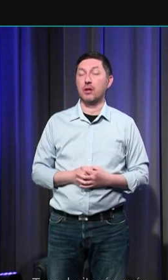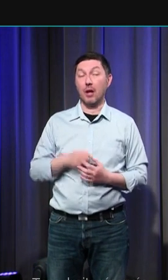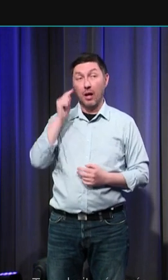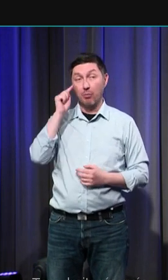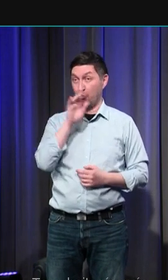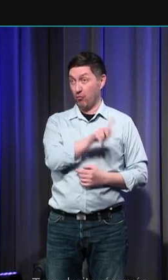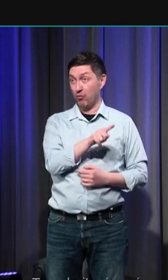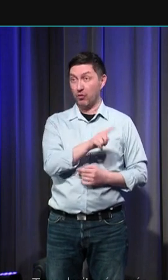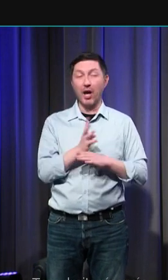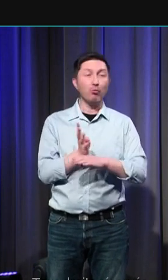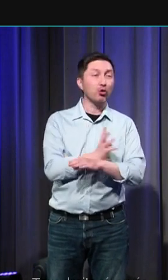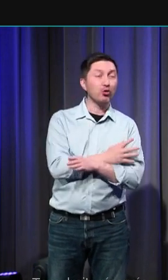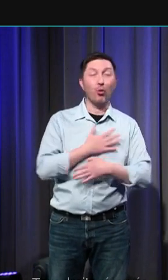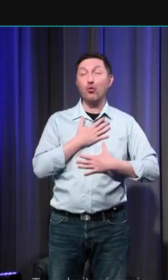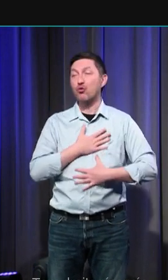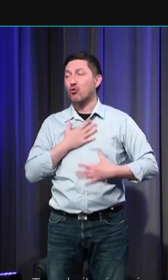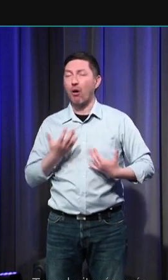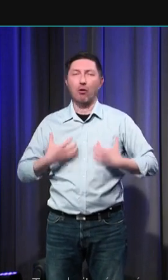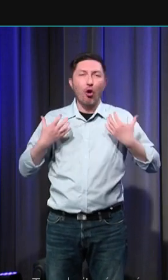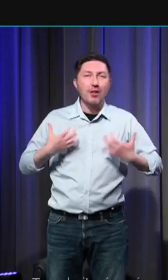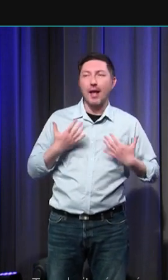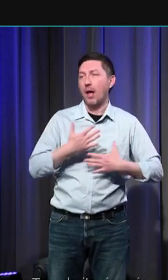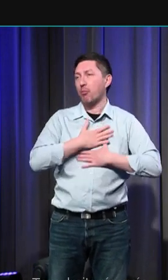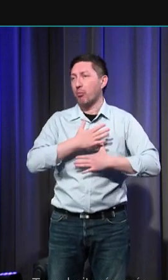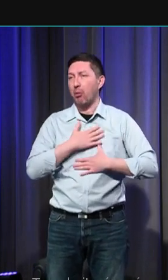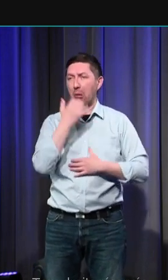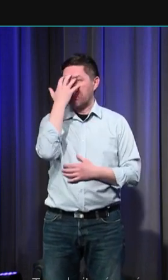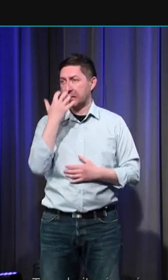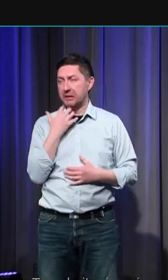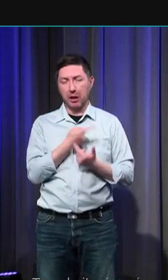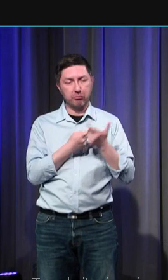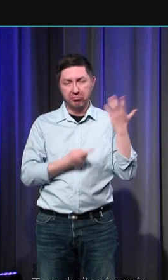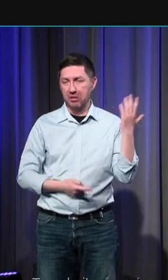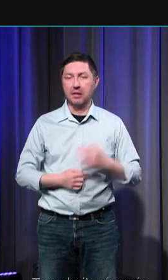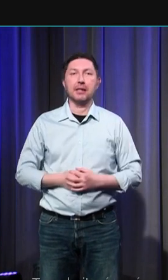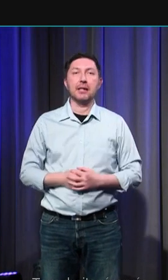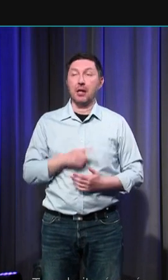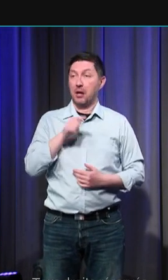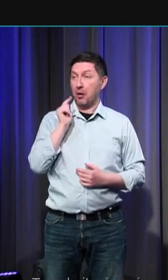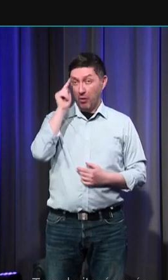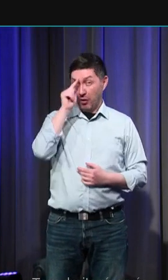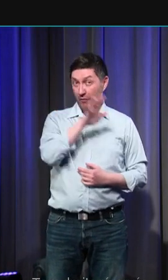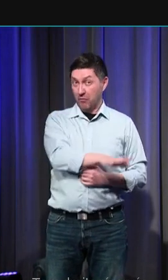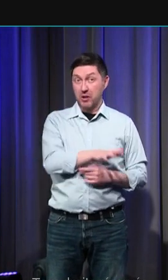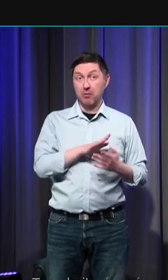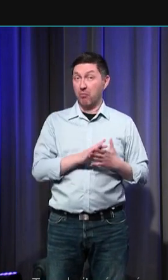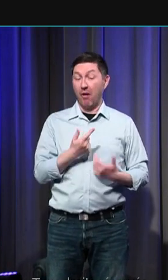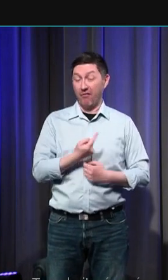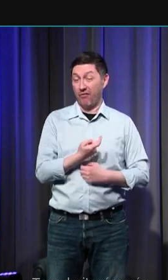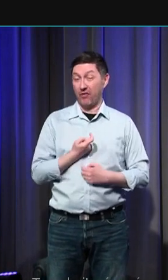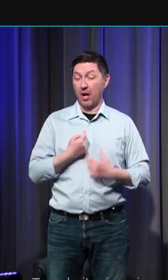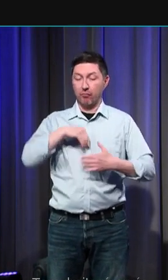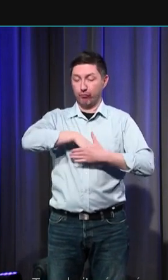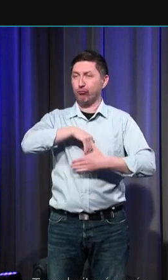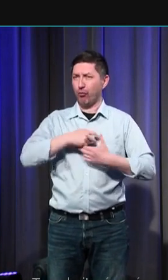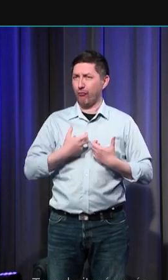émotions, la joie, la colère, la peur, la tristesse sont des mouvements de la volonté, dit-il. Même